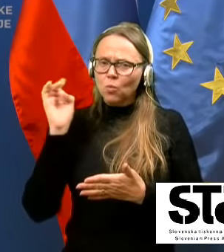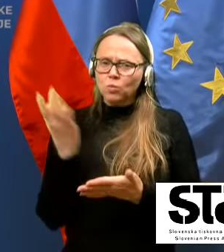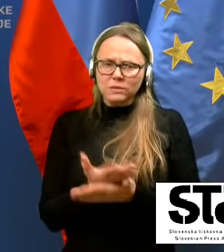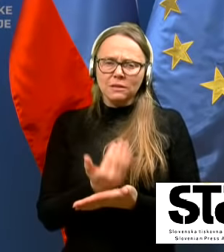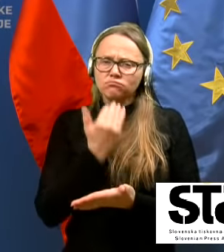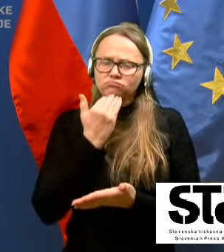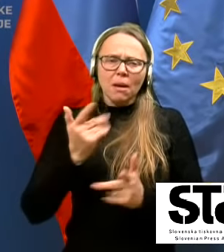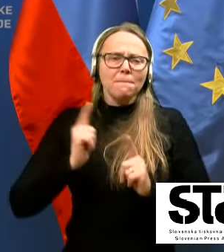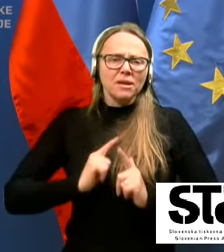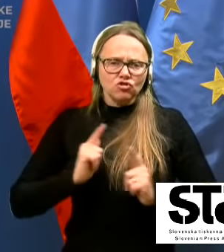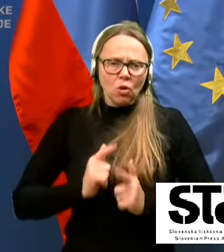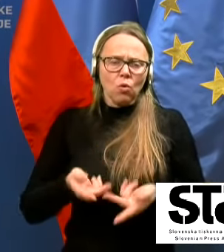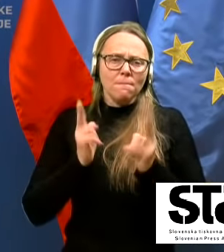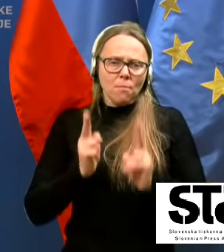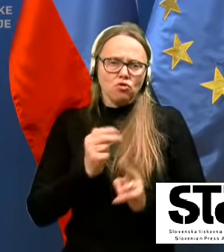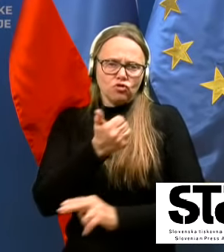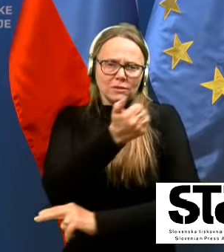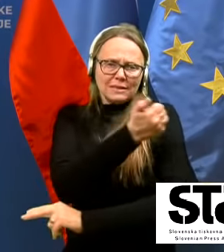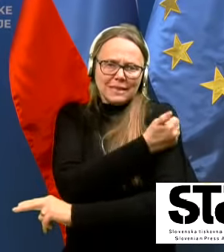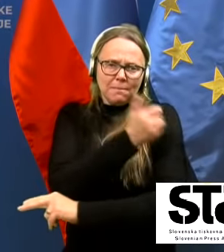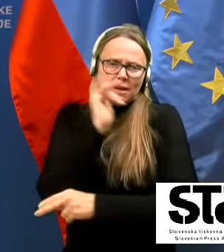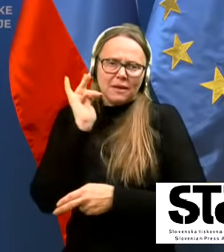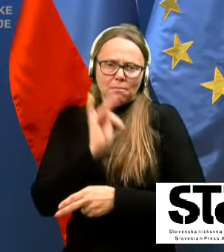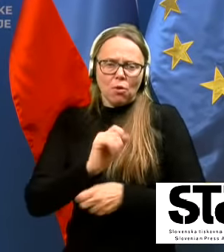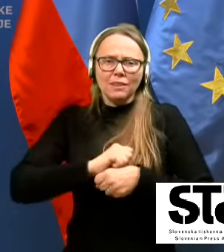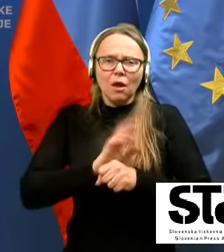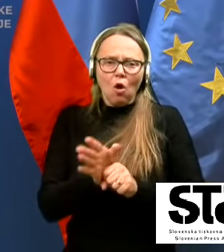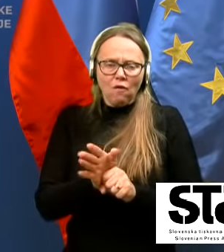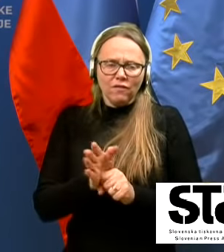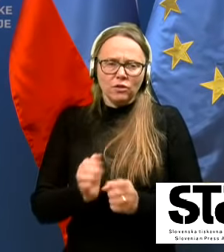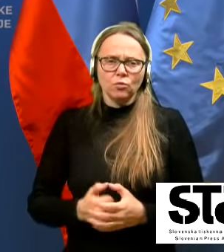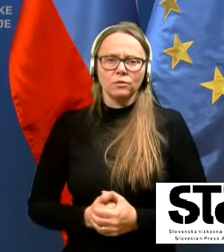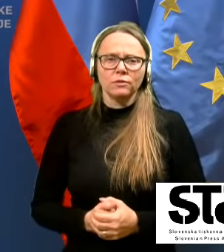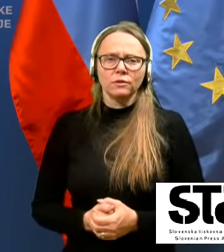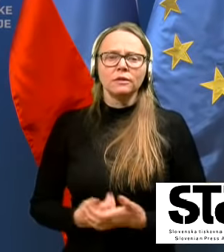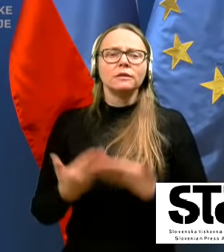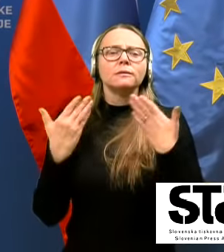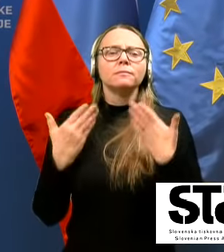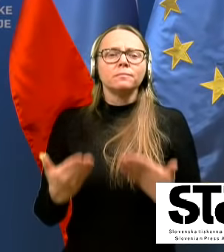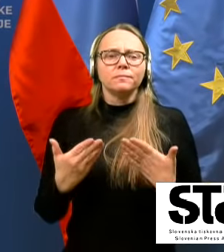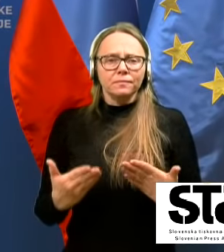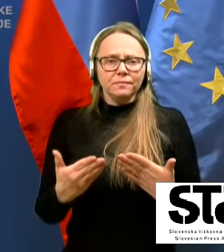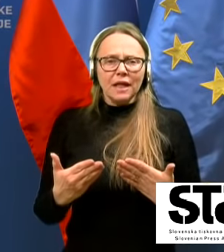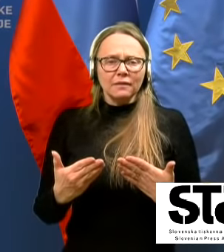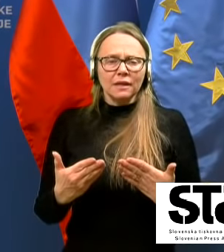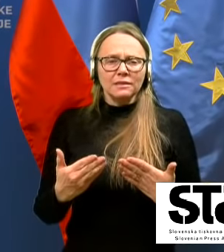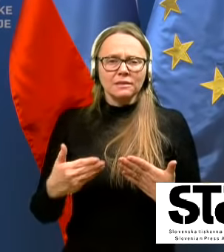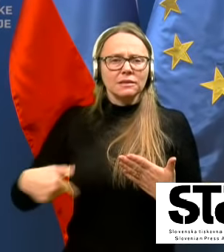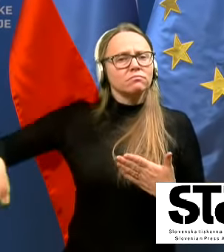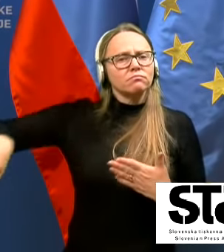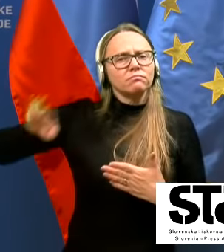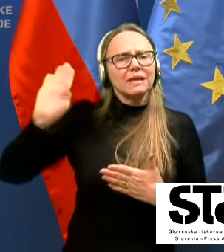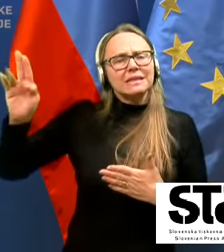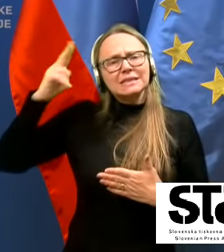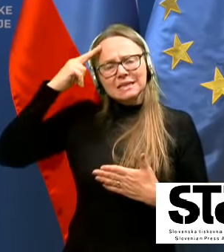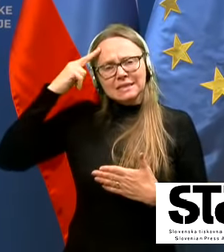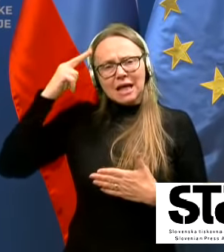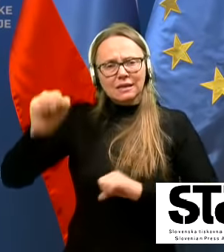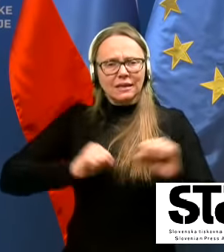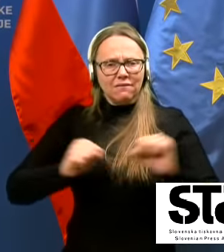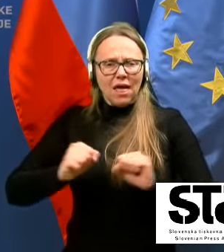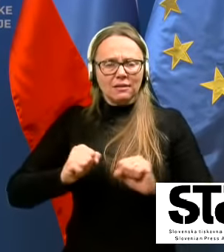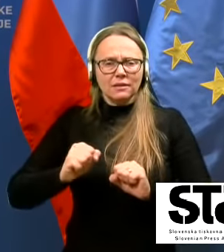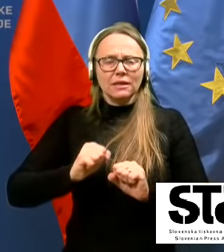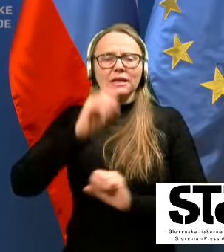možnost cepljenja proti COVID-u. Danes smo se seznali na vladi z strategijo.